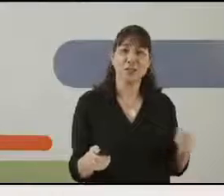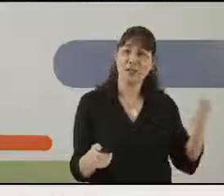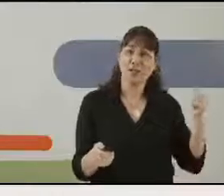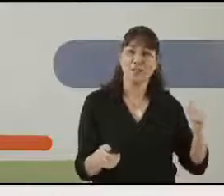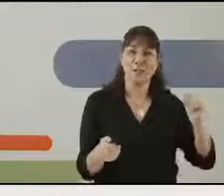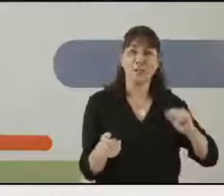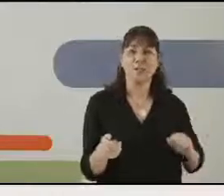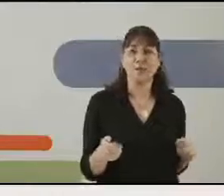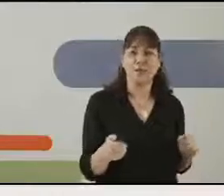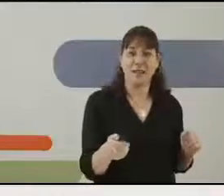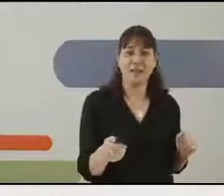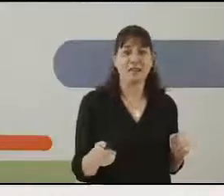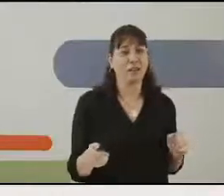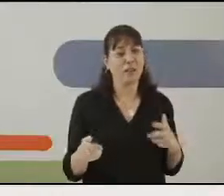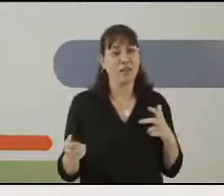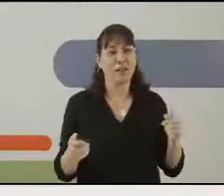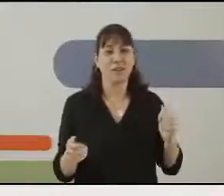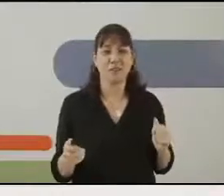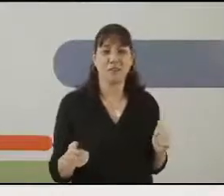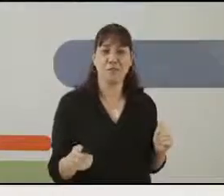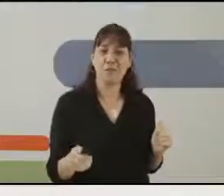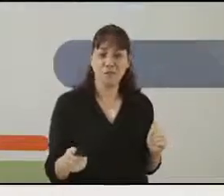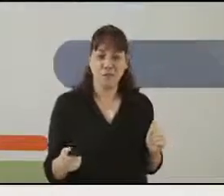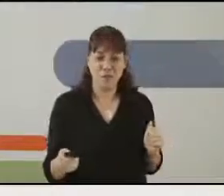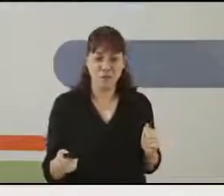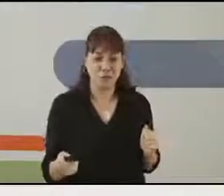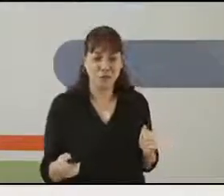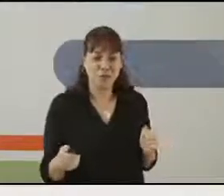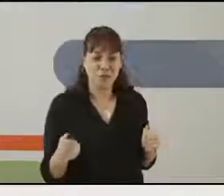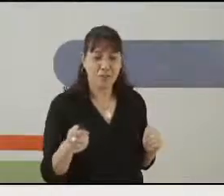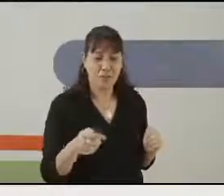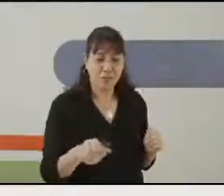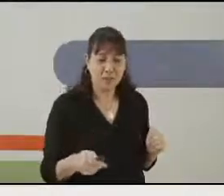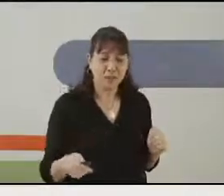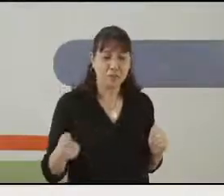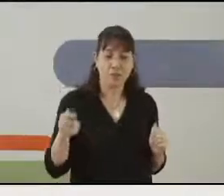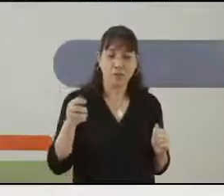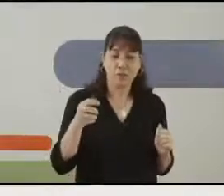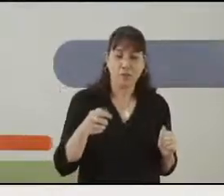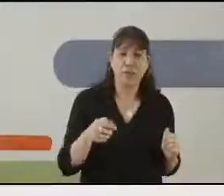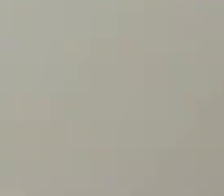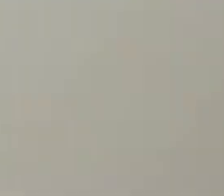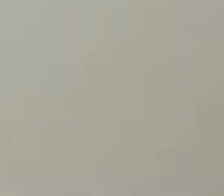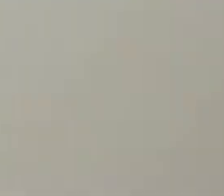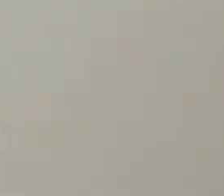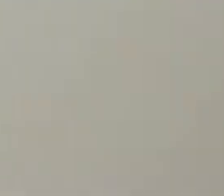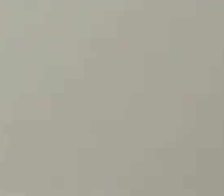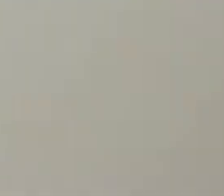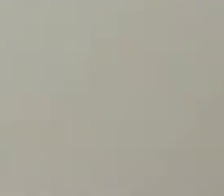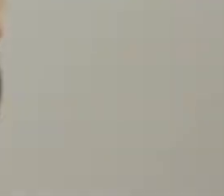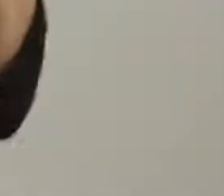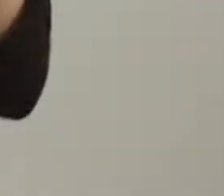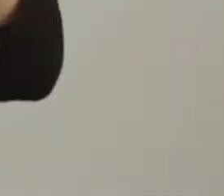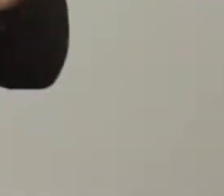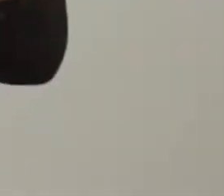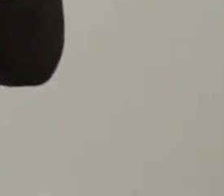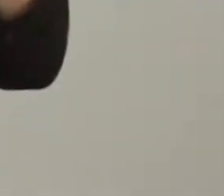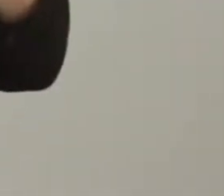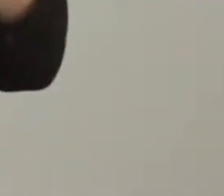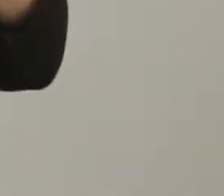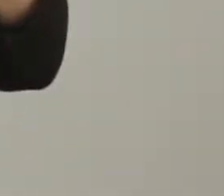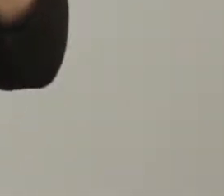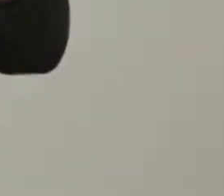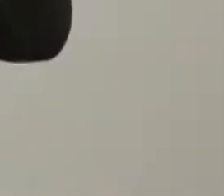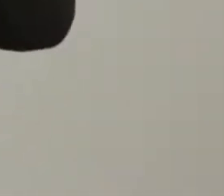יש כאלה שנזרים במין עגלה קטנה, כל אחד, ומה שיש לו. וכשאנחנו מגיעים אל השוק, אנחנו כבר